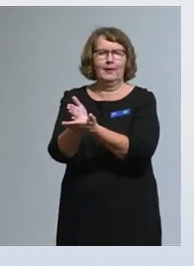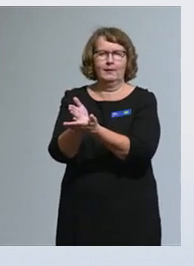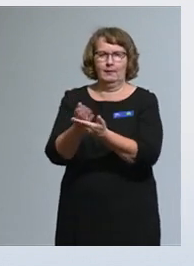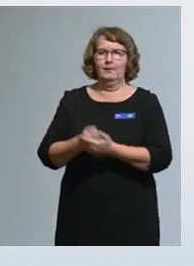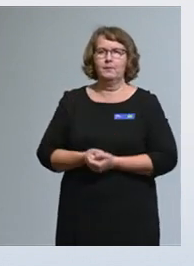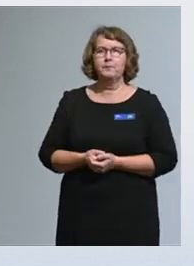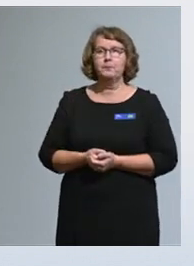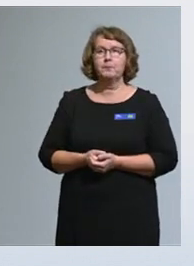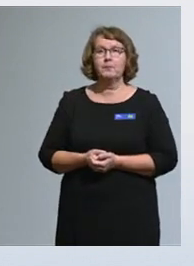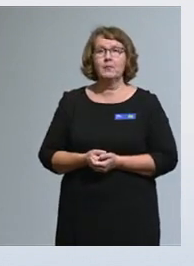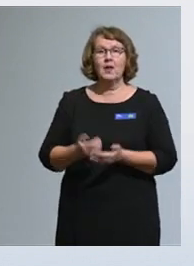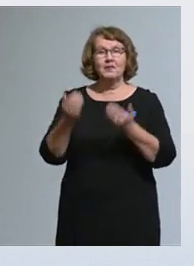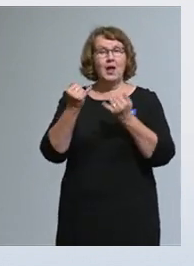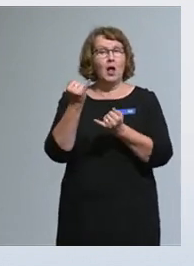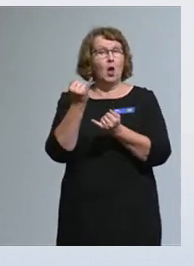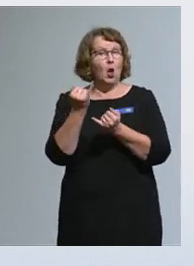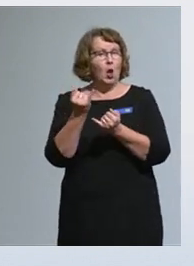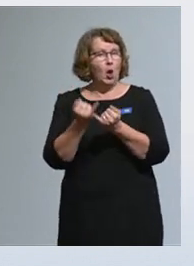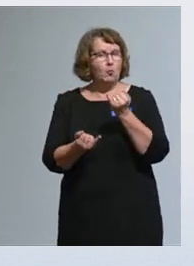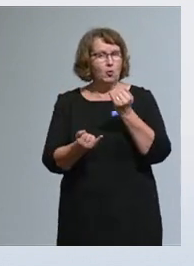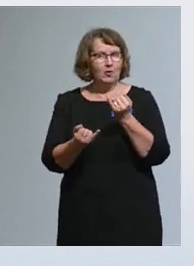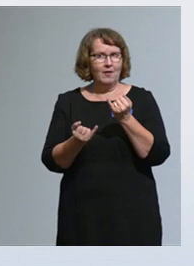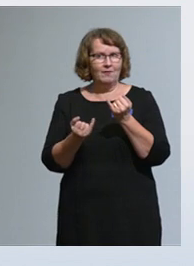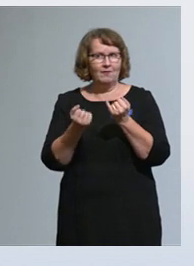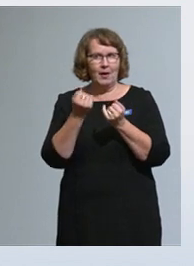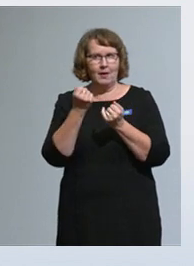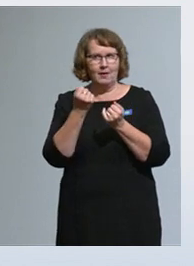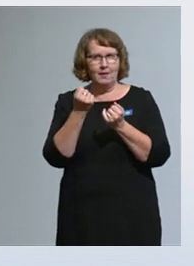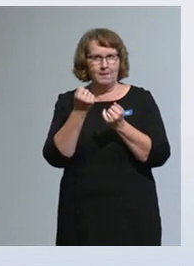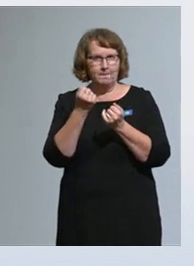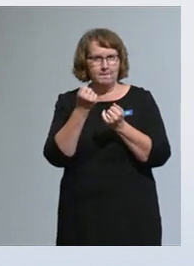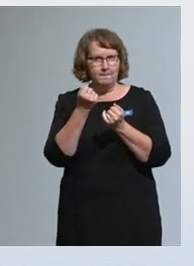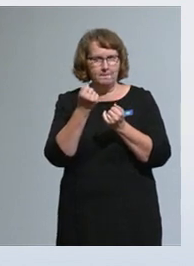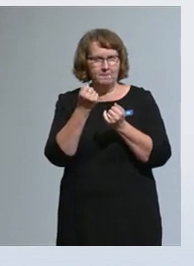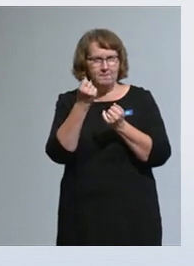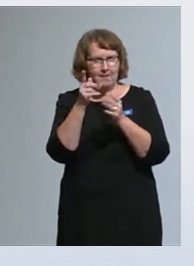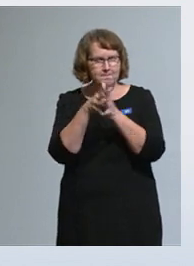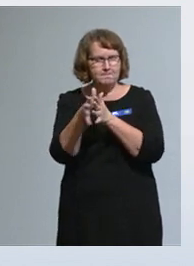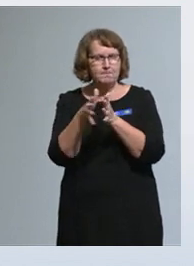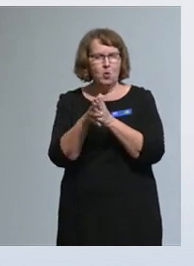Lopuksi vielä muutama sana tästä uudesta toimintamallista.